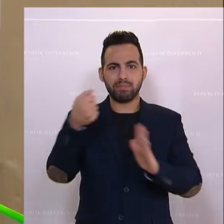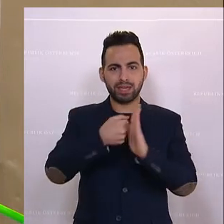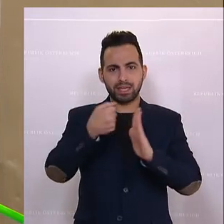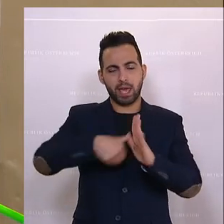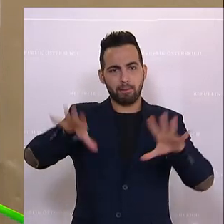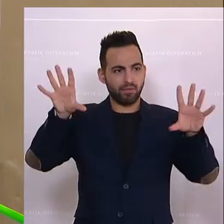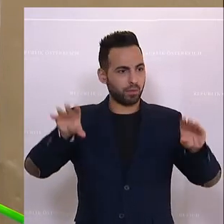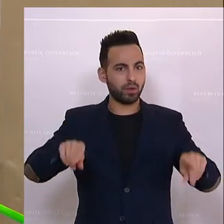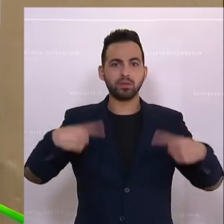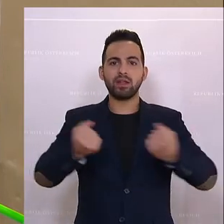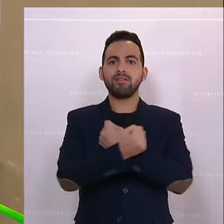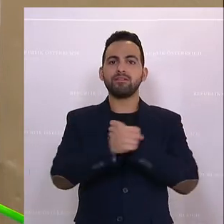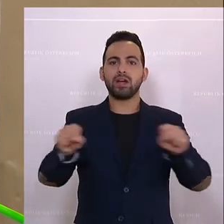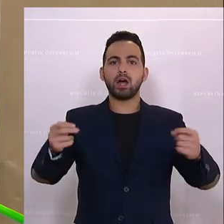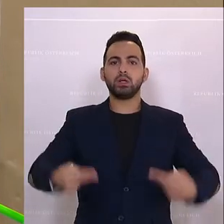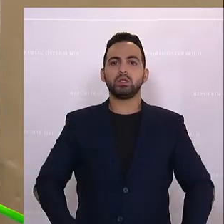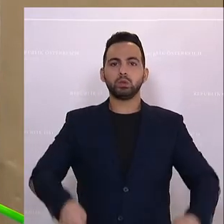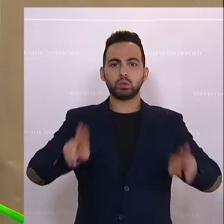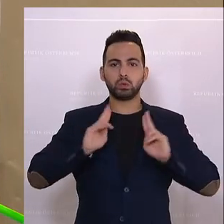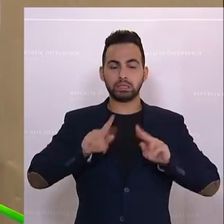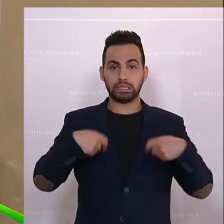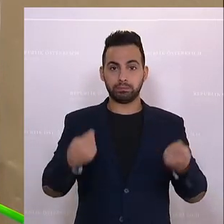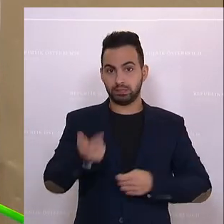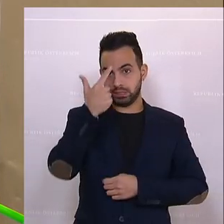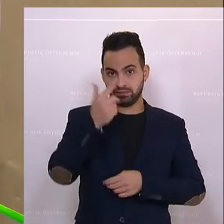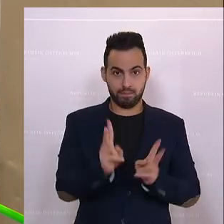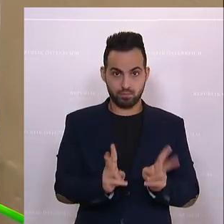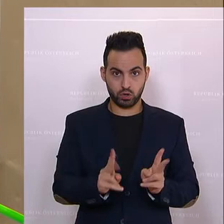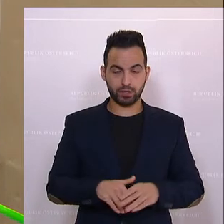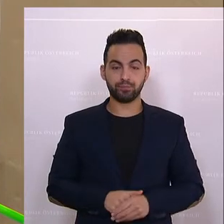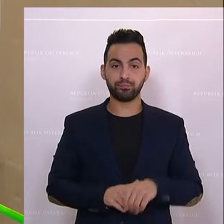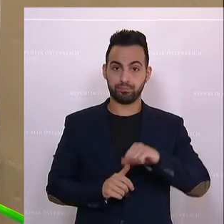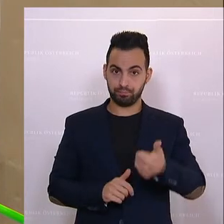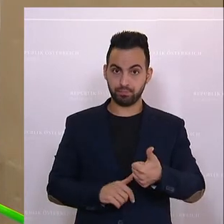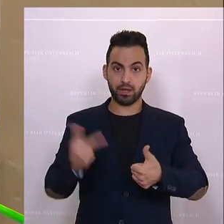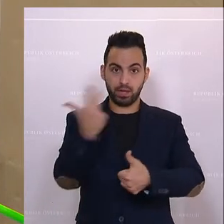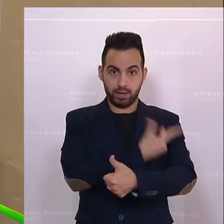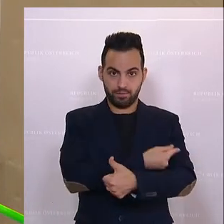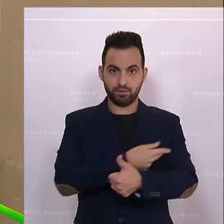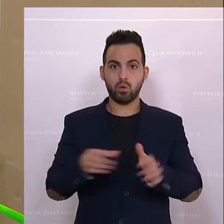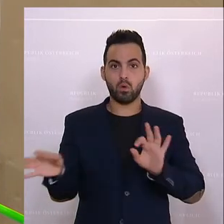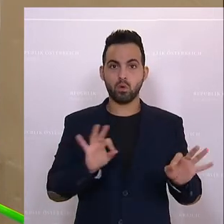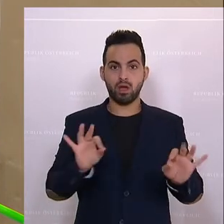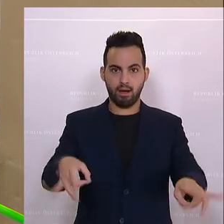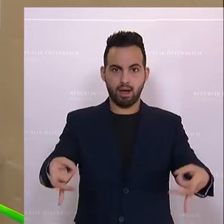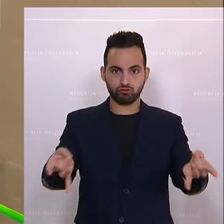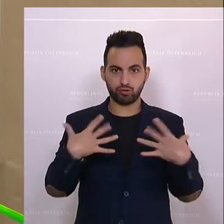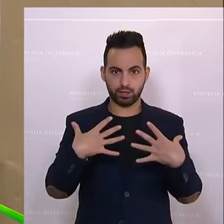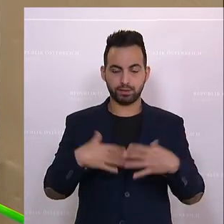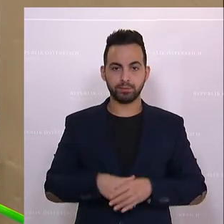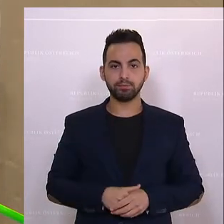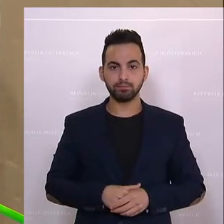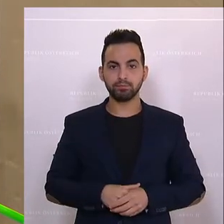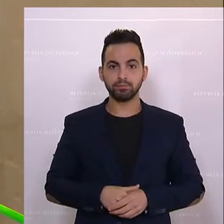alle wiederzuerlangen. Es gibt nur zwei Möglichkeiten. Entweder sich impfen oder sich anzustecken. Der